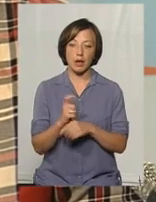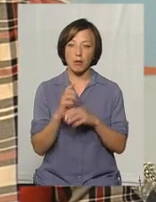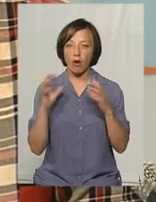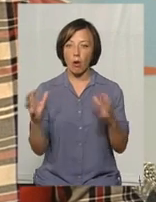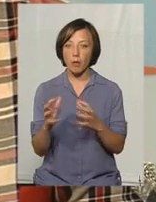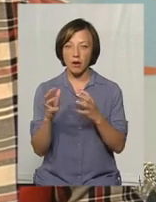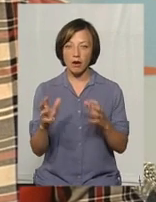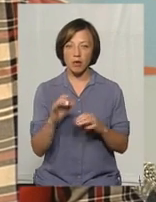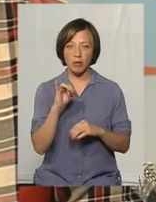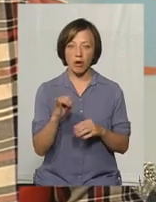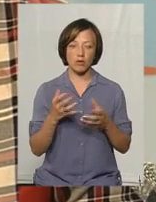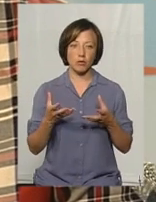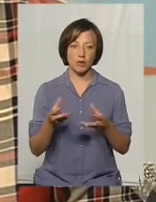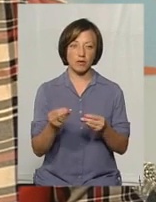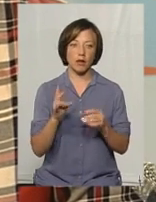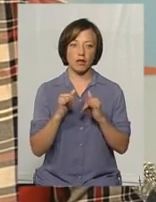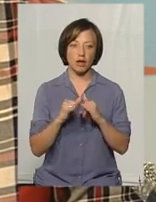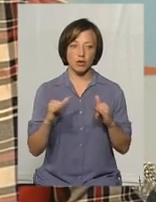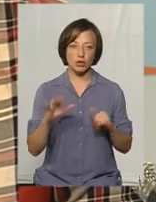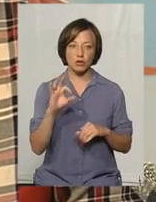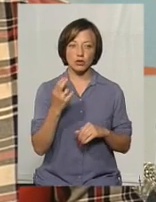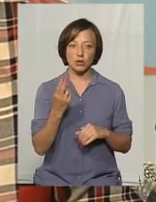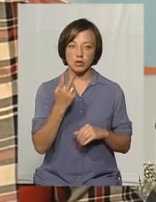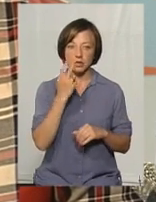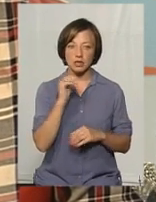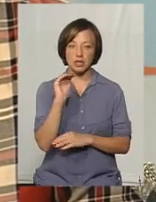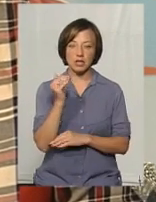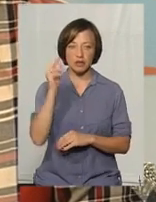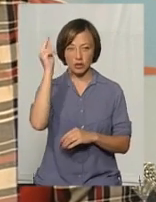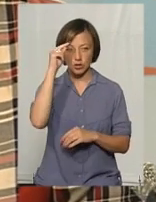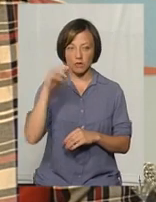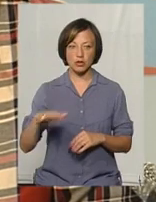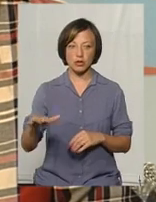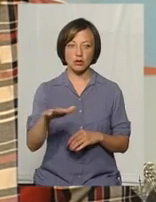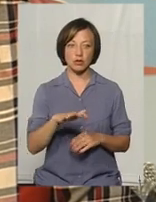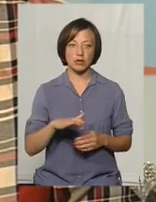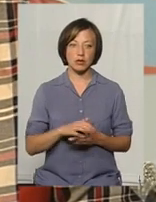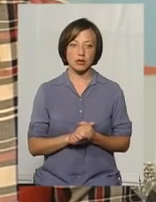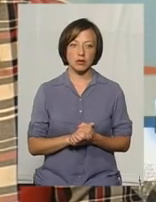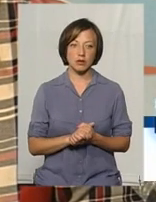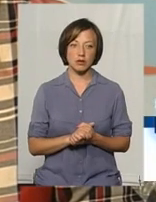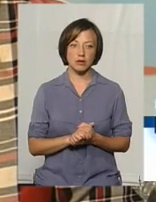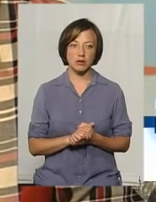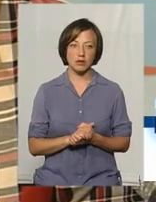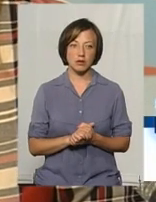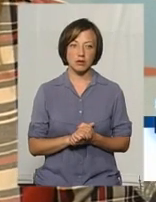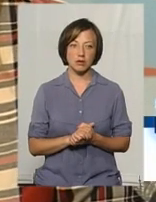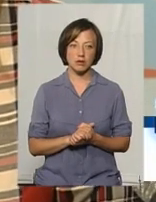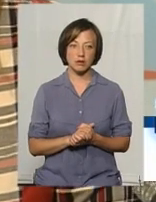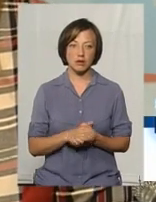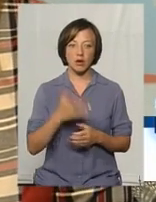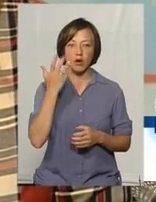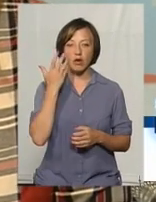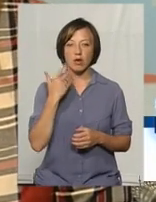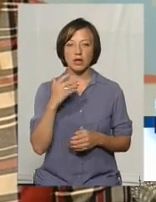негативний вплив на розвиток і на соціалізацію дитини в навчальному середовищі. Коли дитина порапляє у школу,